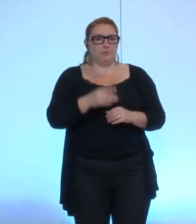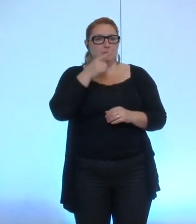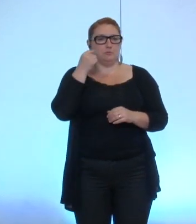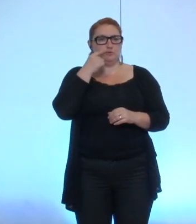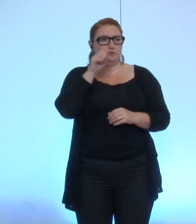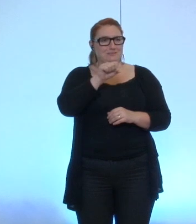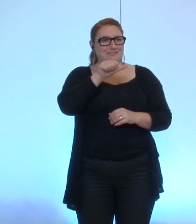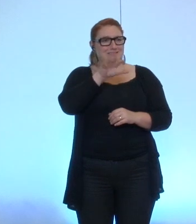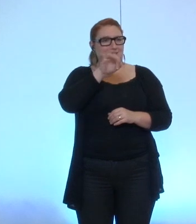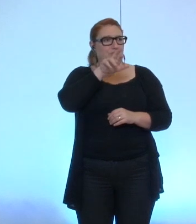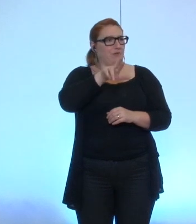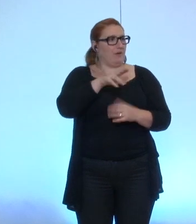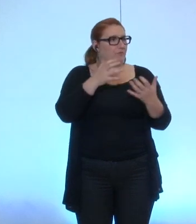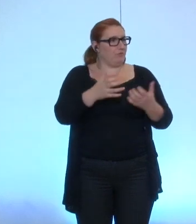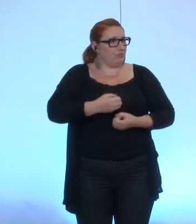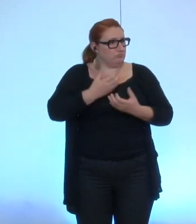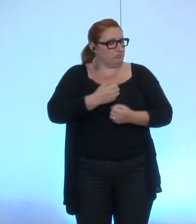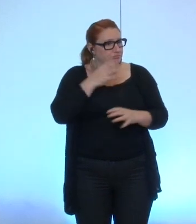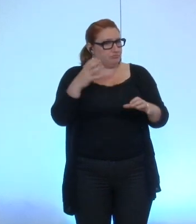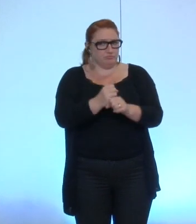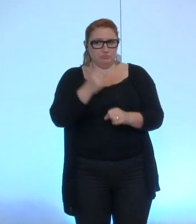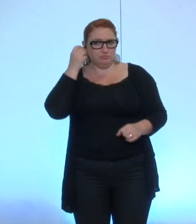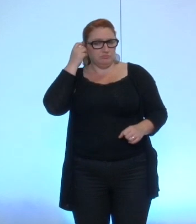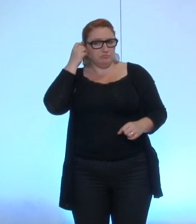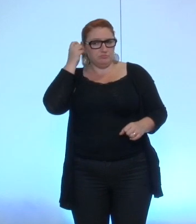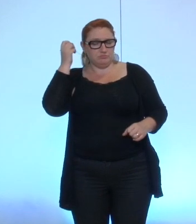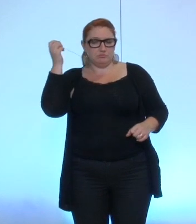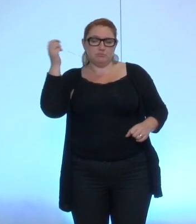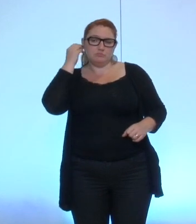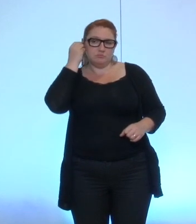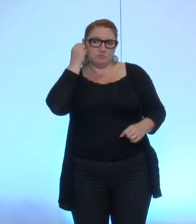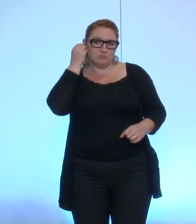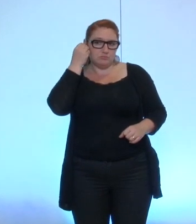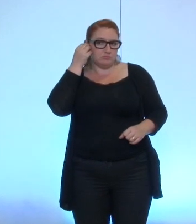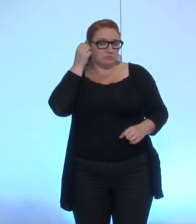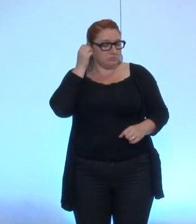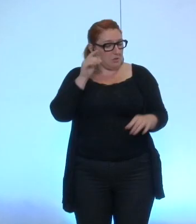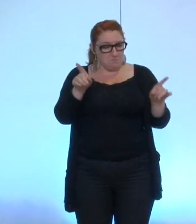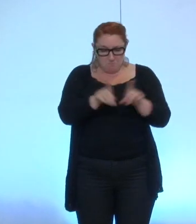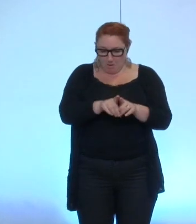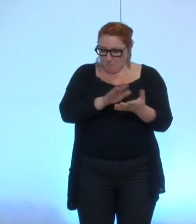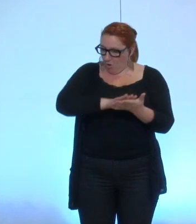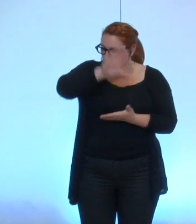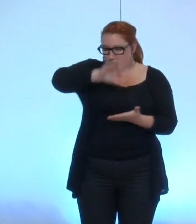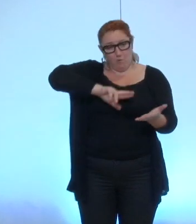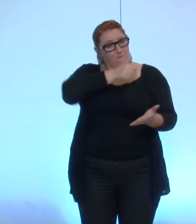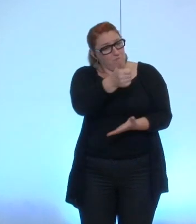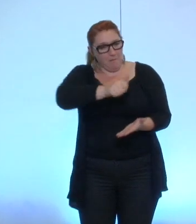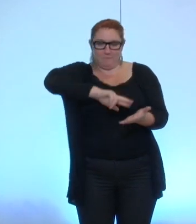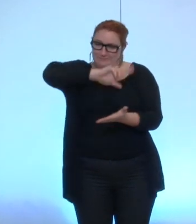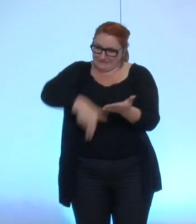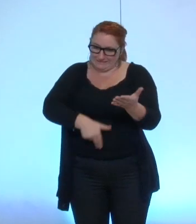monsieur Safar vous voulez en dire deux mots là aussi c'est un engagement que vous avez signé qui se rapporte à